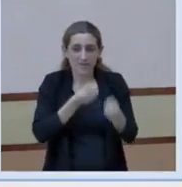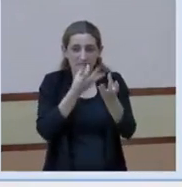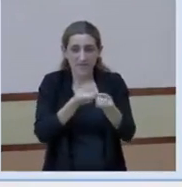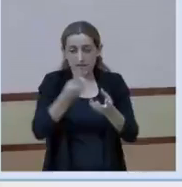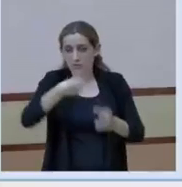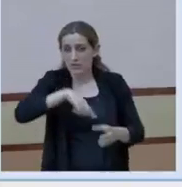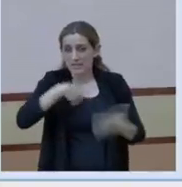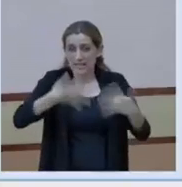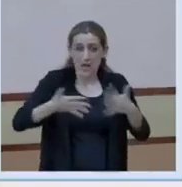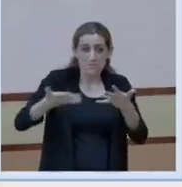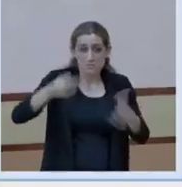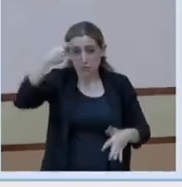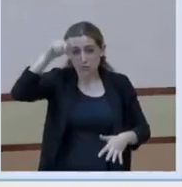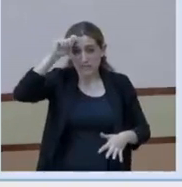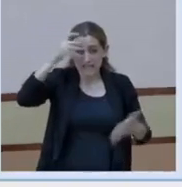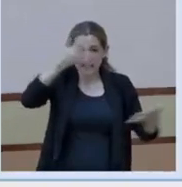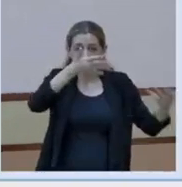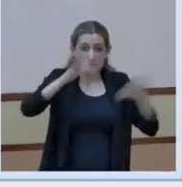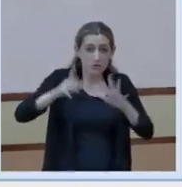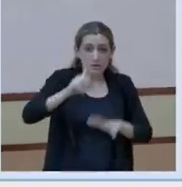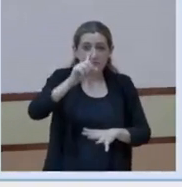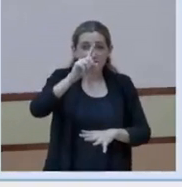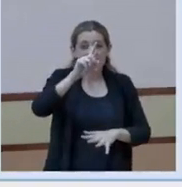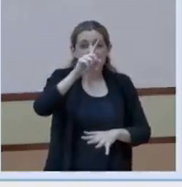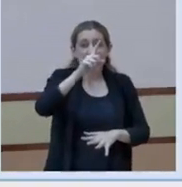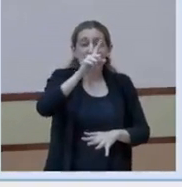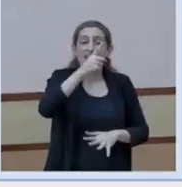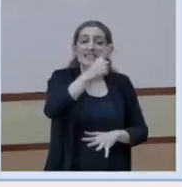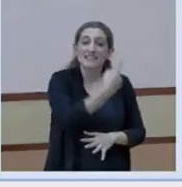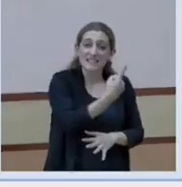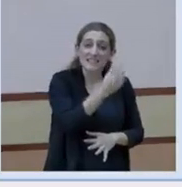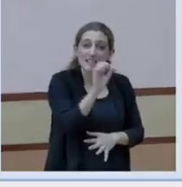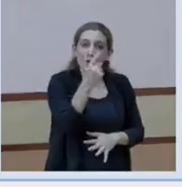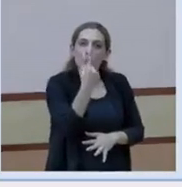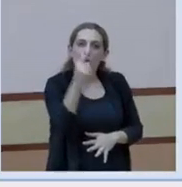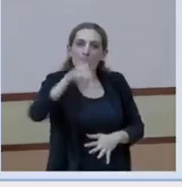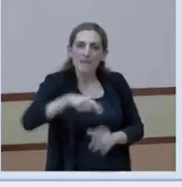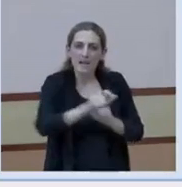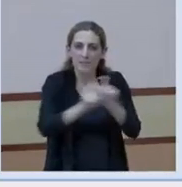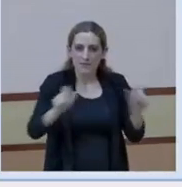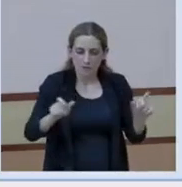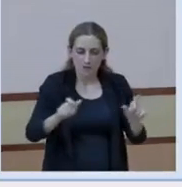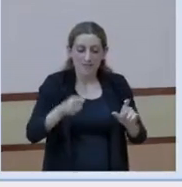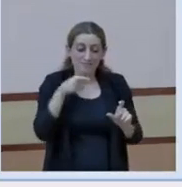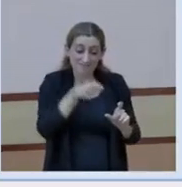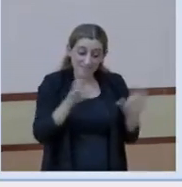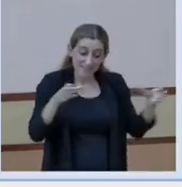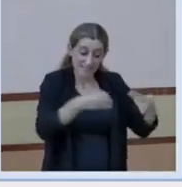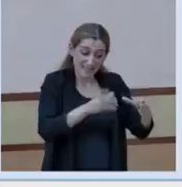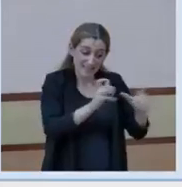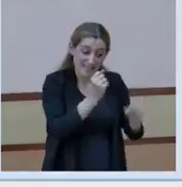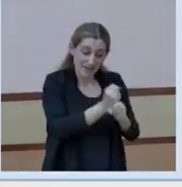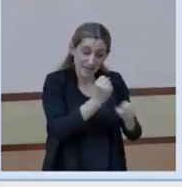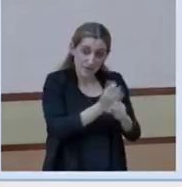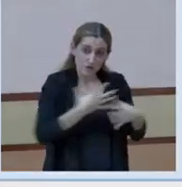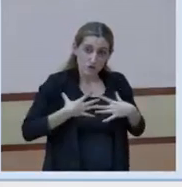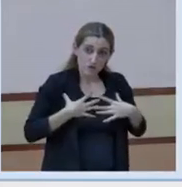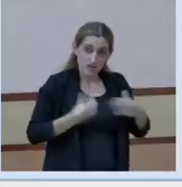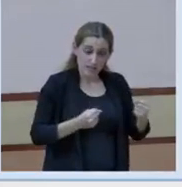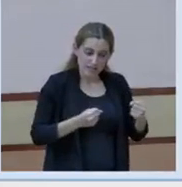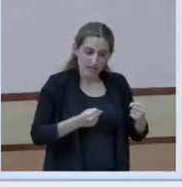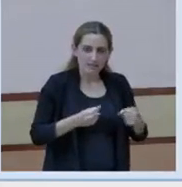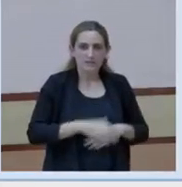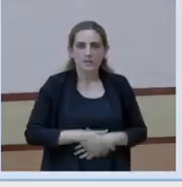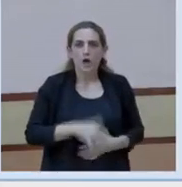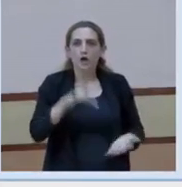aproximadament de 100, 1.000 persones. I sobre aquests treballadors sanitaris, des del